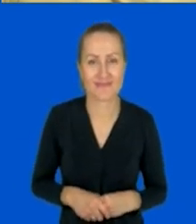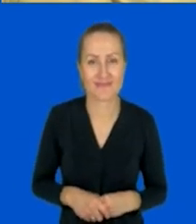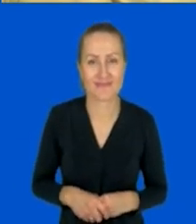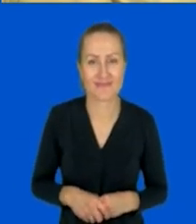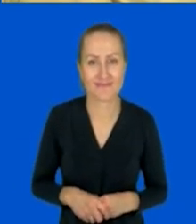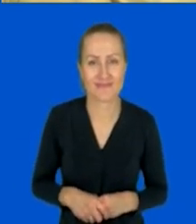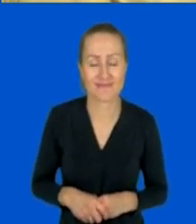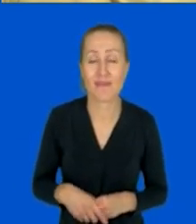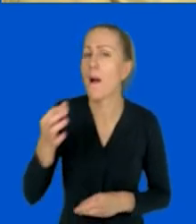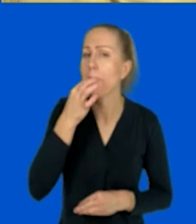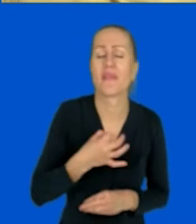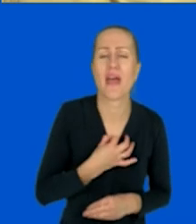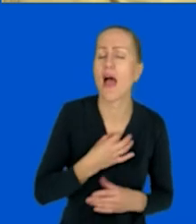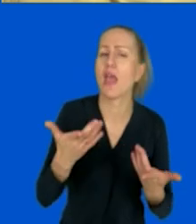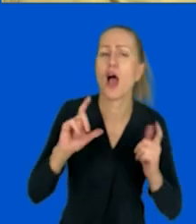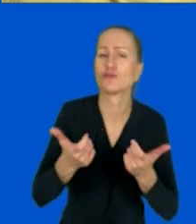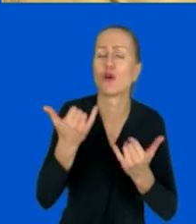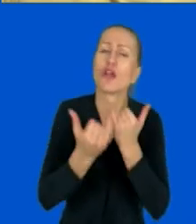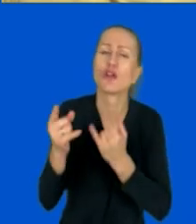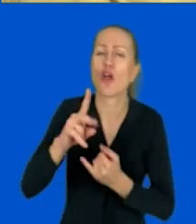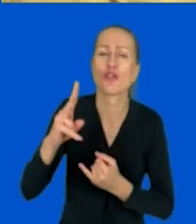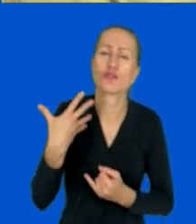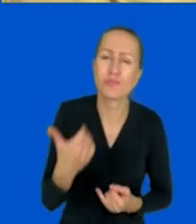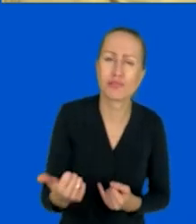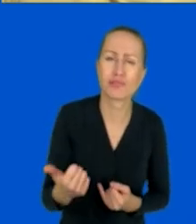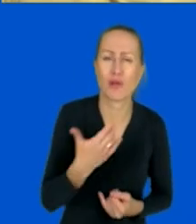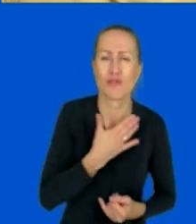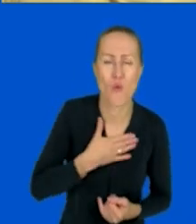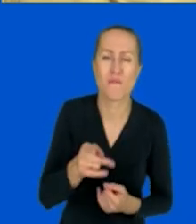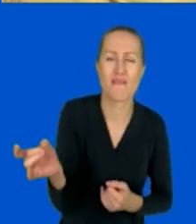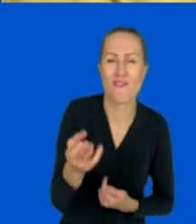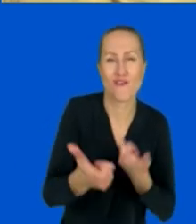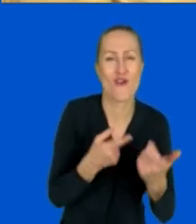Jest pytanie, a co jeśli są tacy, co ich wkurzają te gierki motywacyjne?